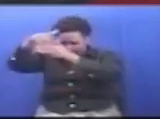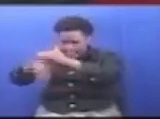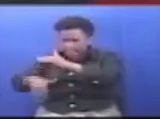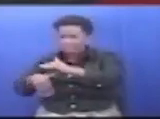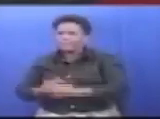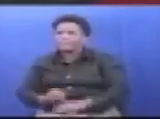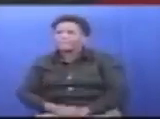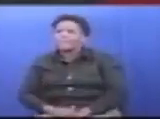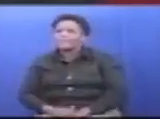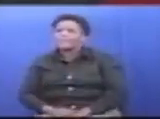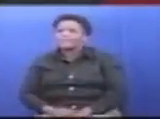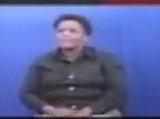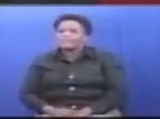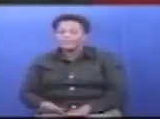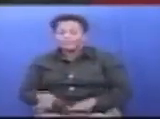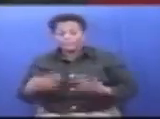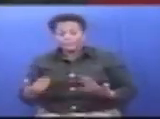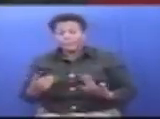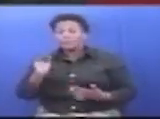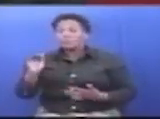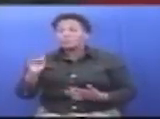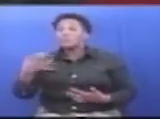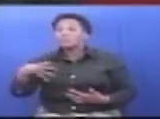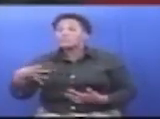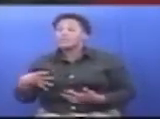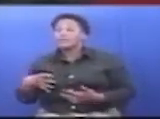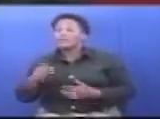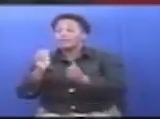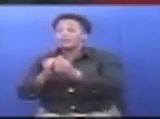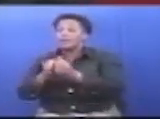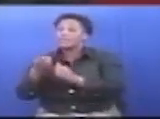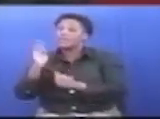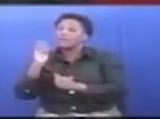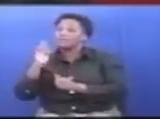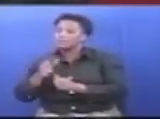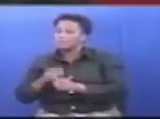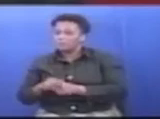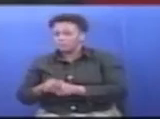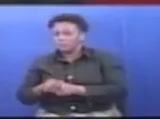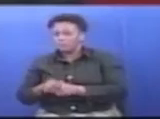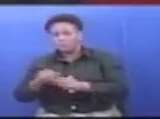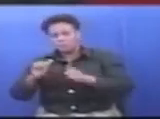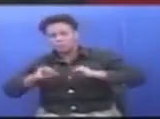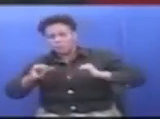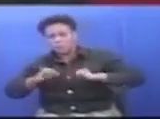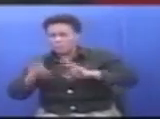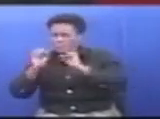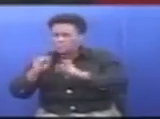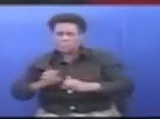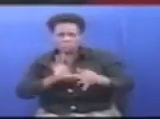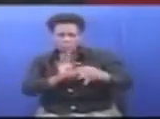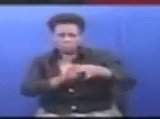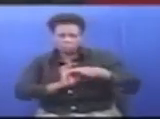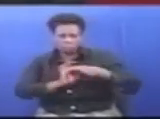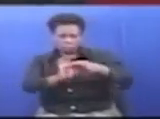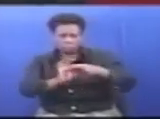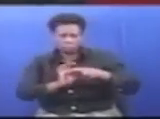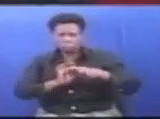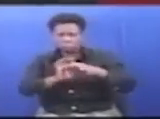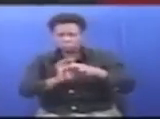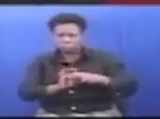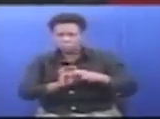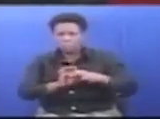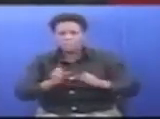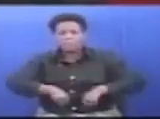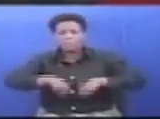Turiagiza uzara mariasiri wanapofanya kazi ya kuweka vigingi Lazima washirikishe Mamlaka za halma shauri usika